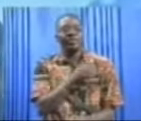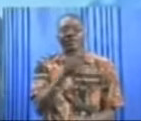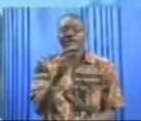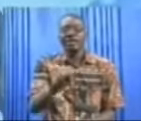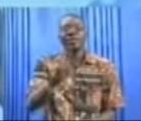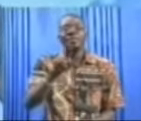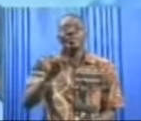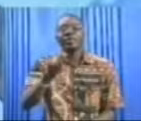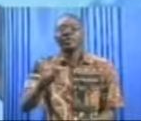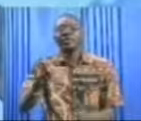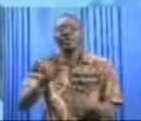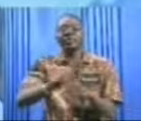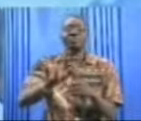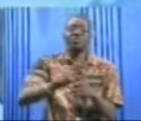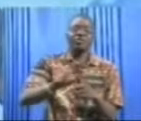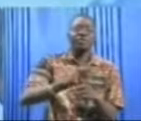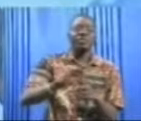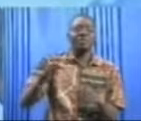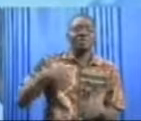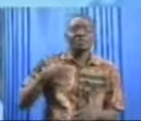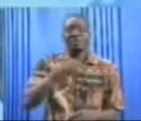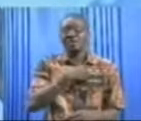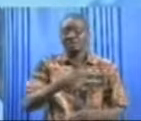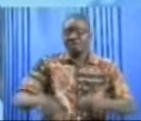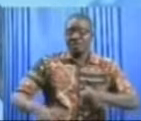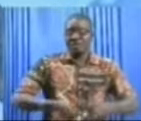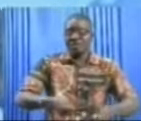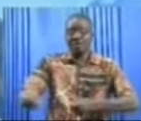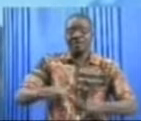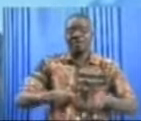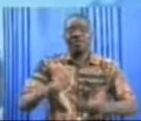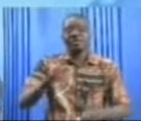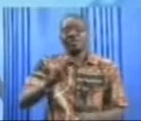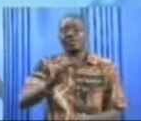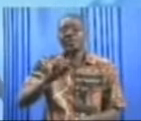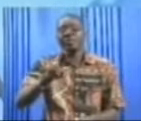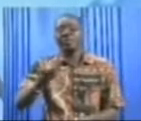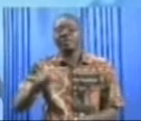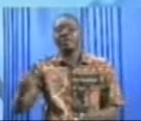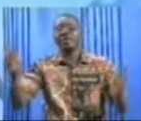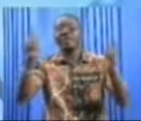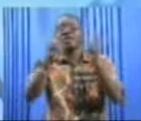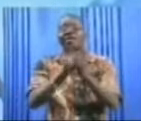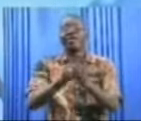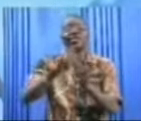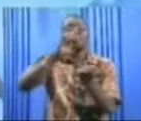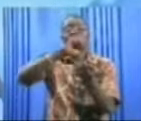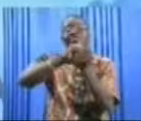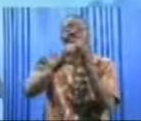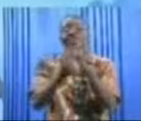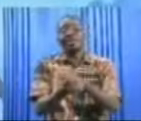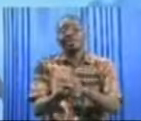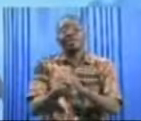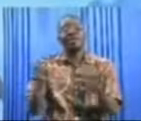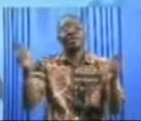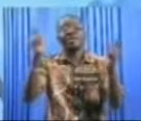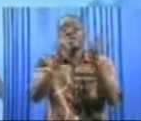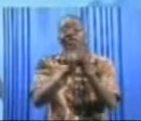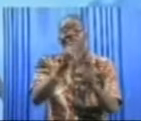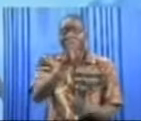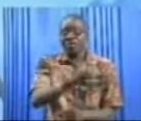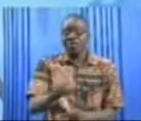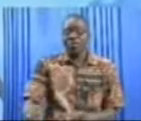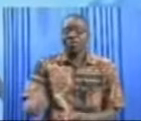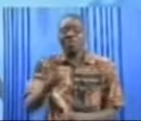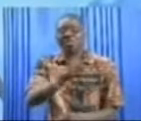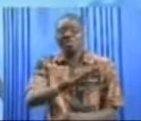la RTV forme ses membres dans la gestion d'une mutuelle. C'est une rencontre d'échange qui réunit à la fois des agents de Ouagadougou,